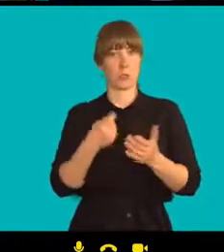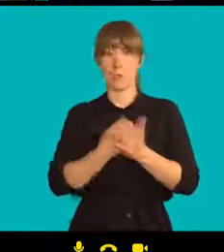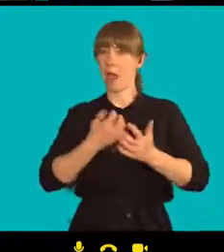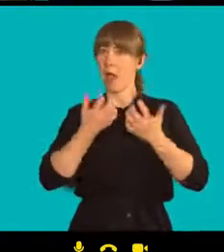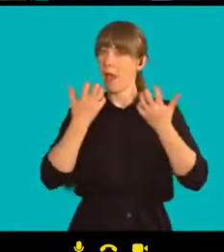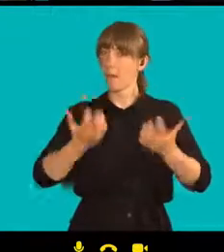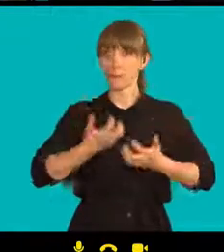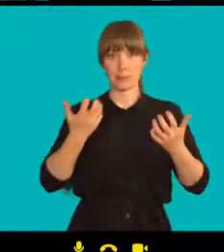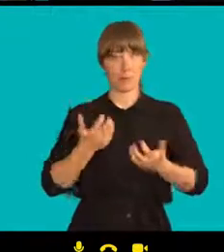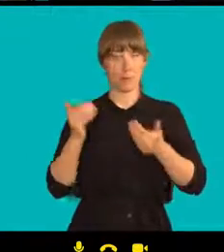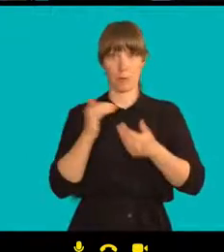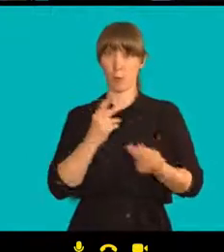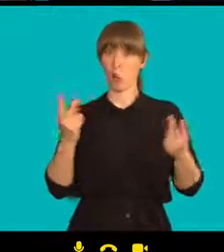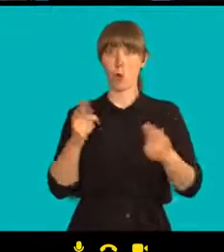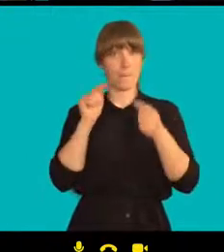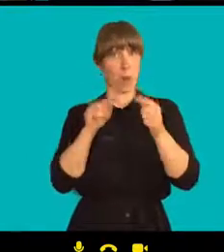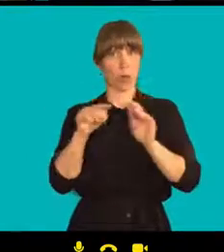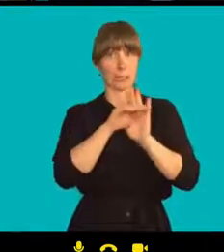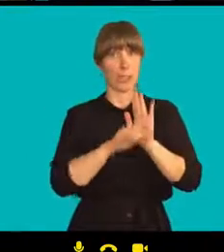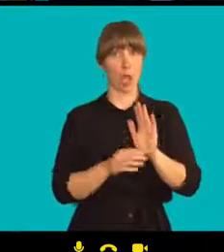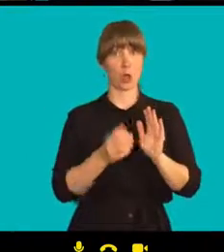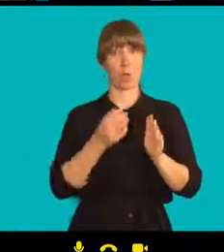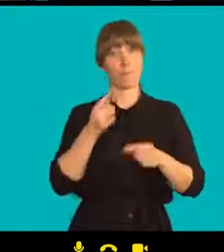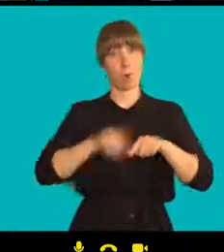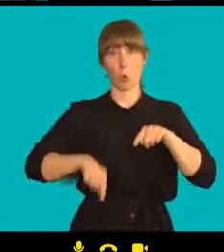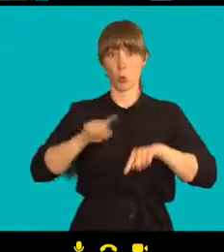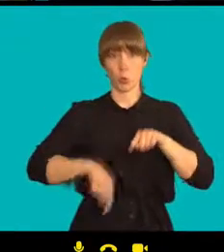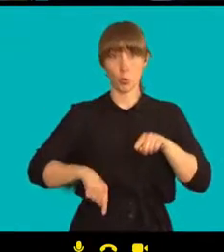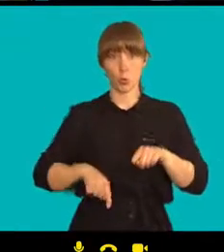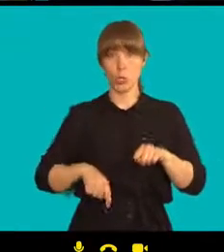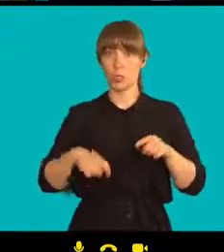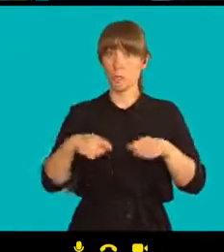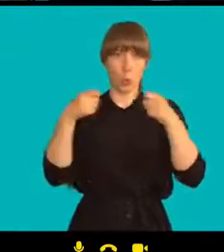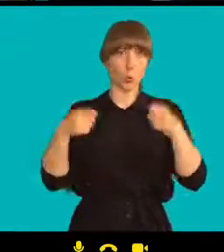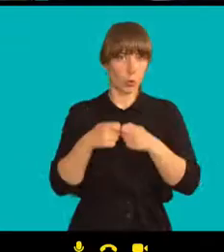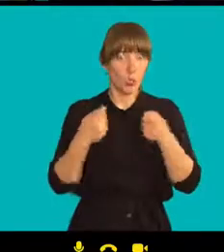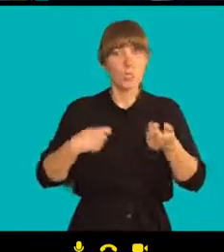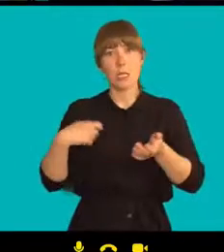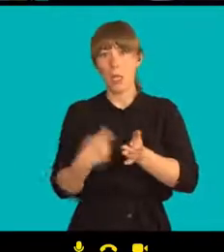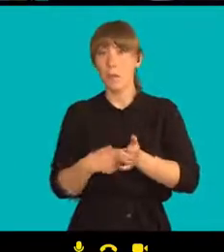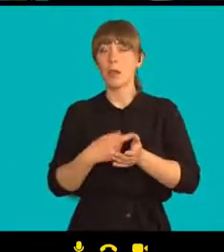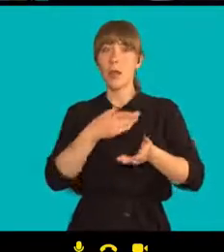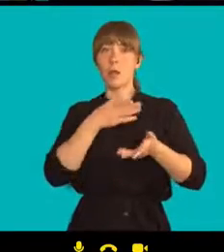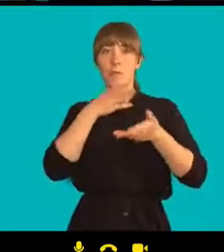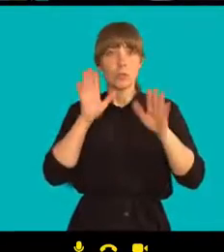Je to v podstatě protizákonné, takže by to člověk vůbec neměl číst, pokud se nechce dopustit trestného činu